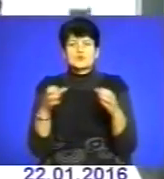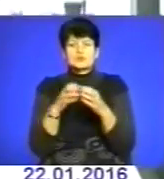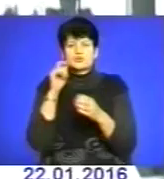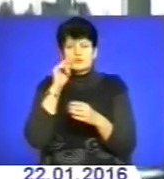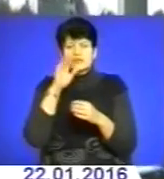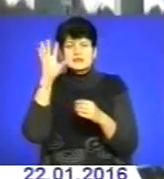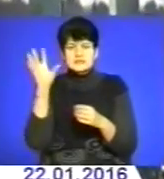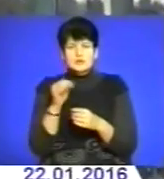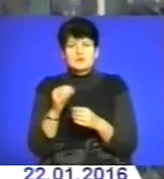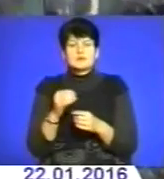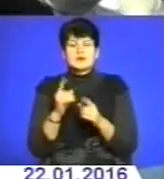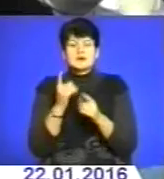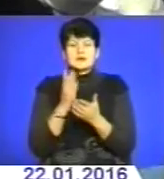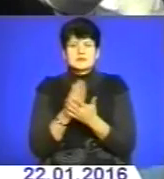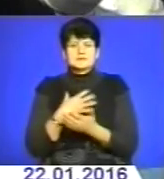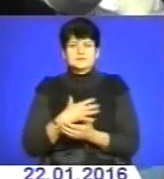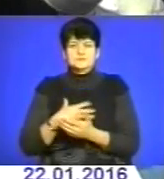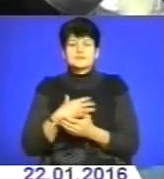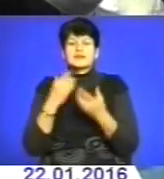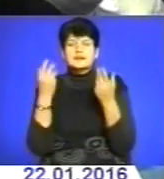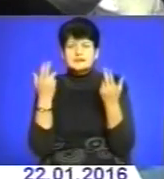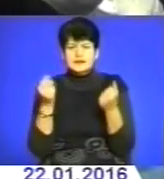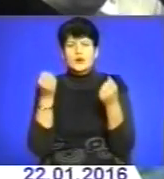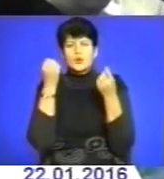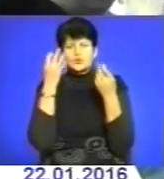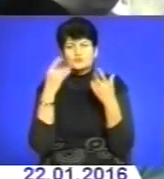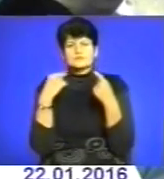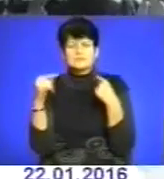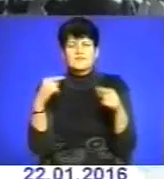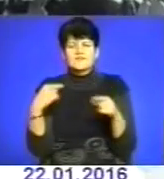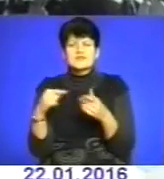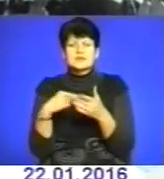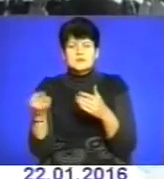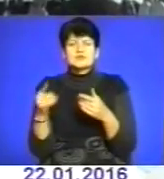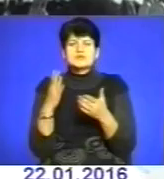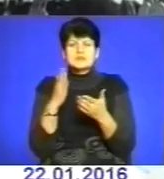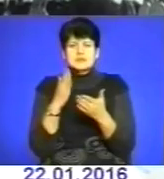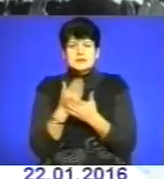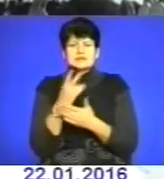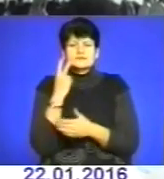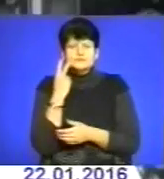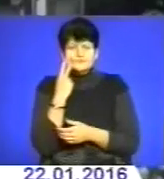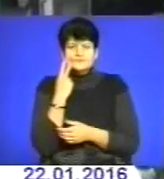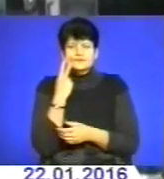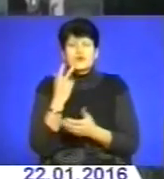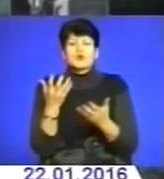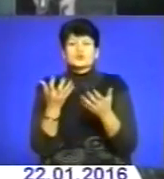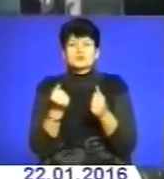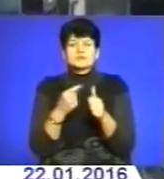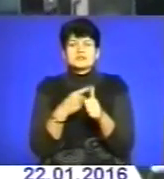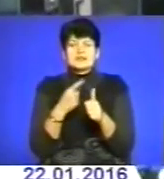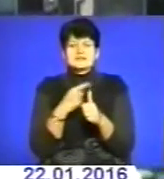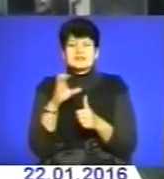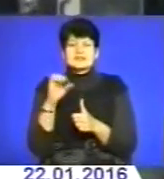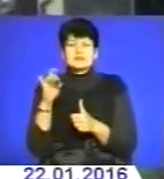особливо актуальні. Так, культурні і ментальні відмінності між українцями Заходу і Сходу були завжди, отримавши назву синдром